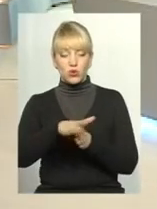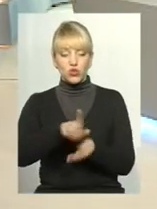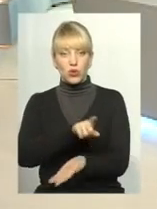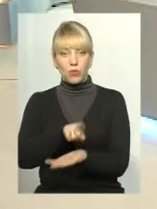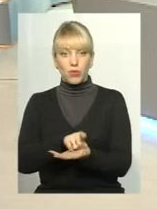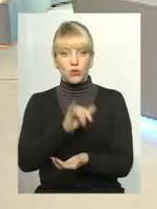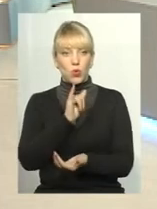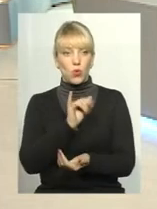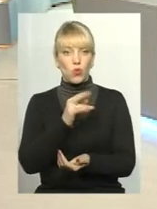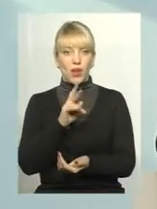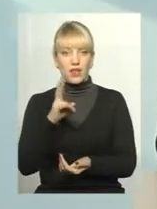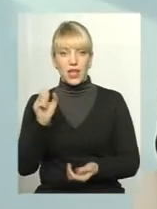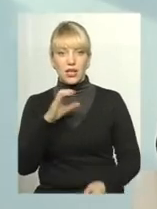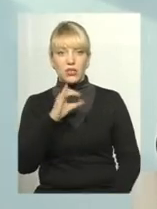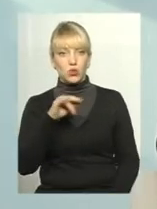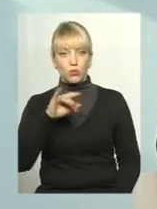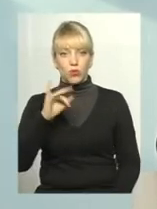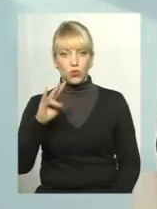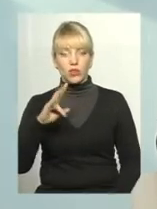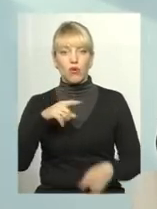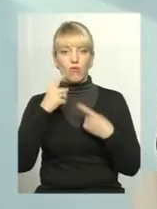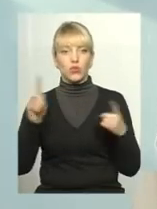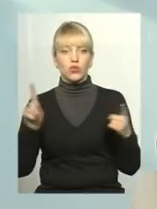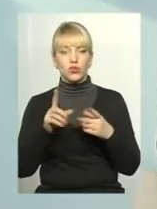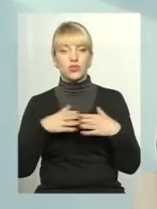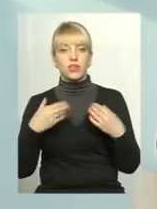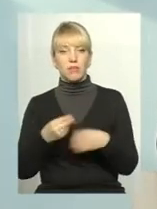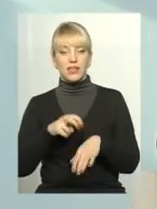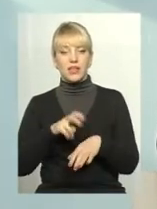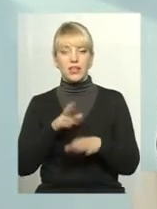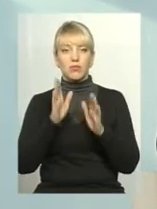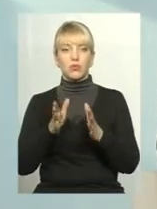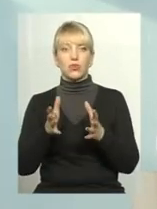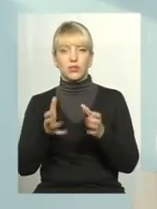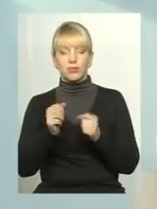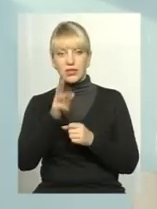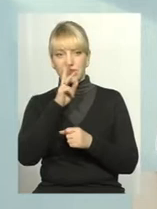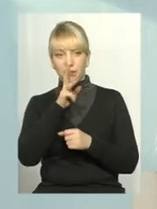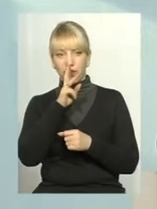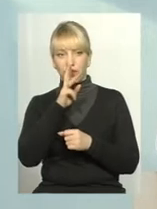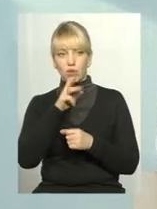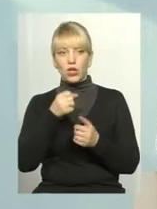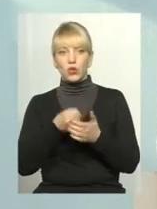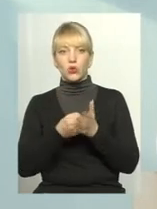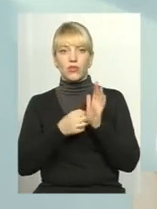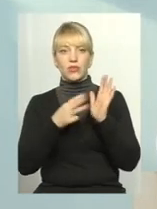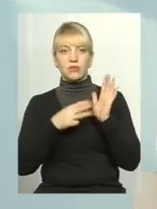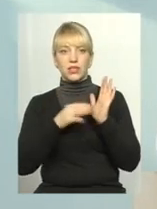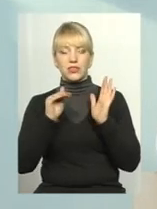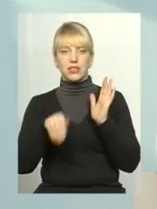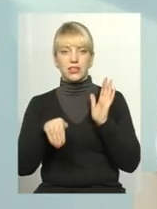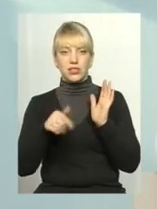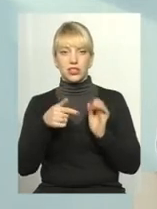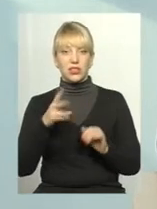Уляна Супрун декларує, що сімейний лікар буде отримувати заробітну плату до 18 тисяч